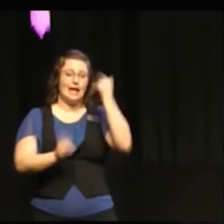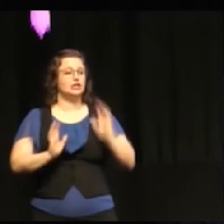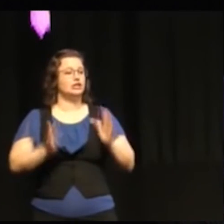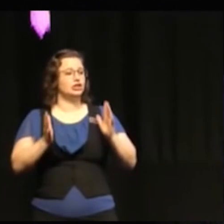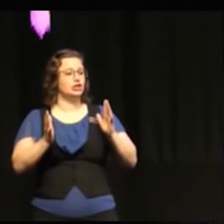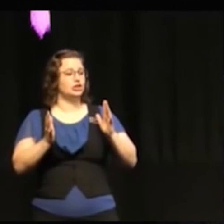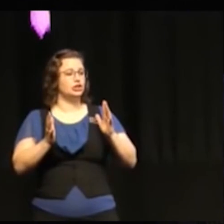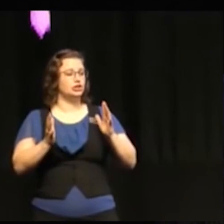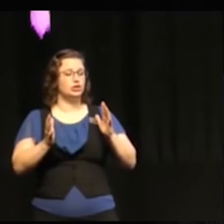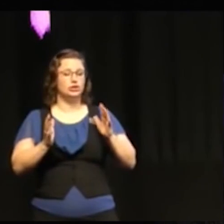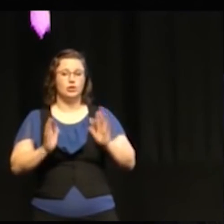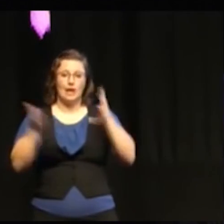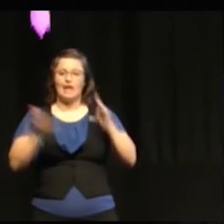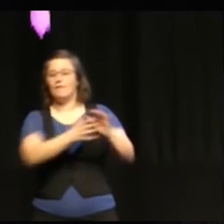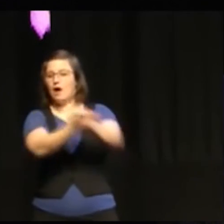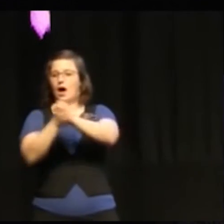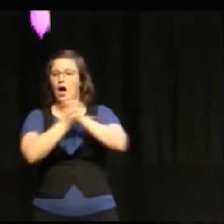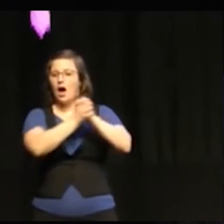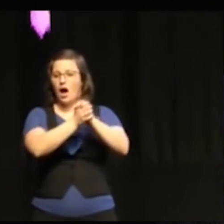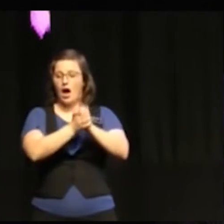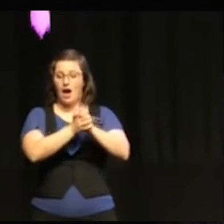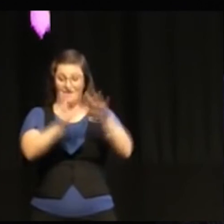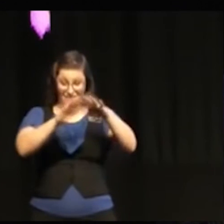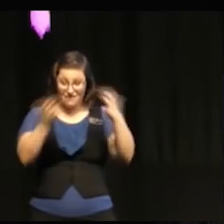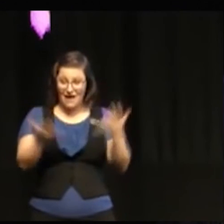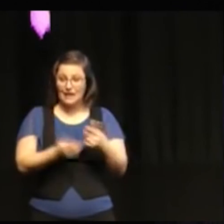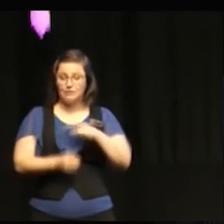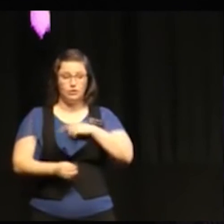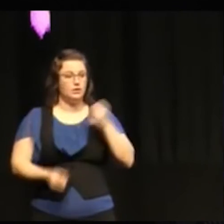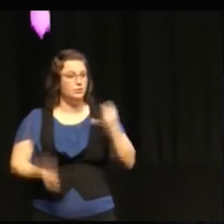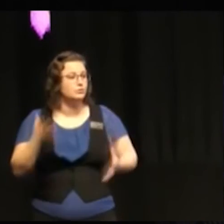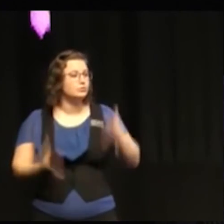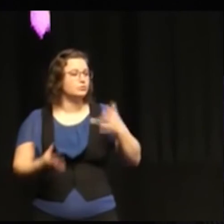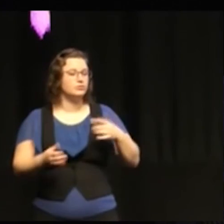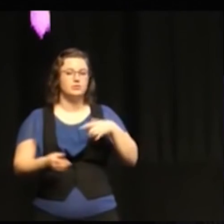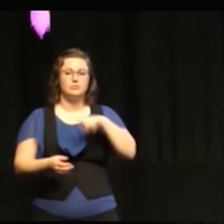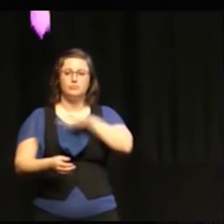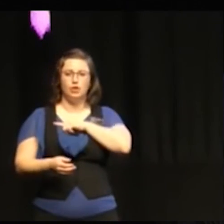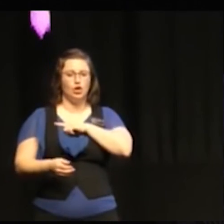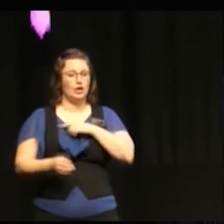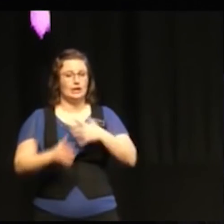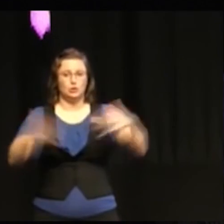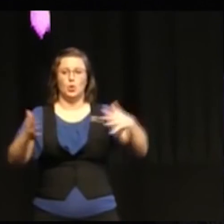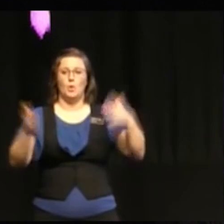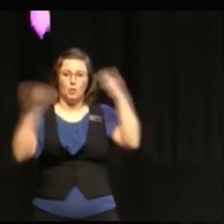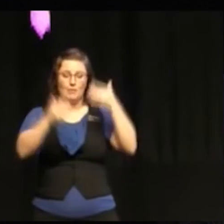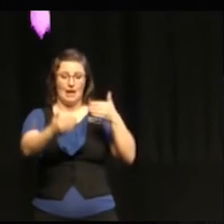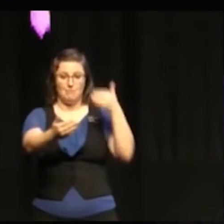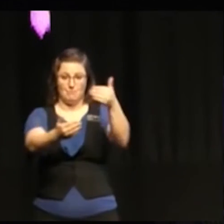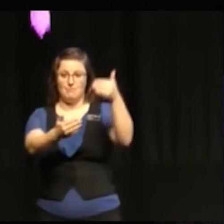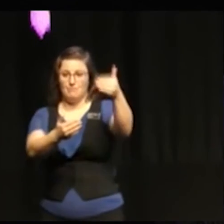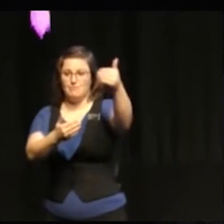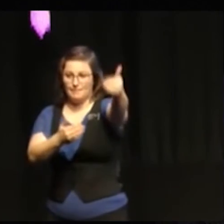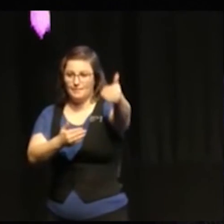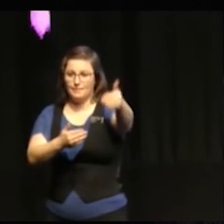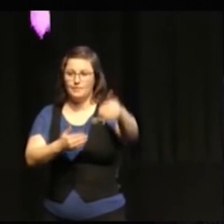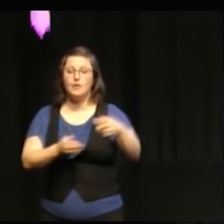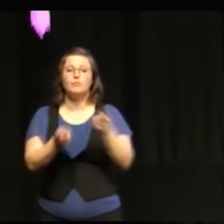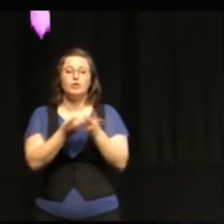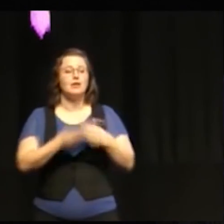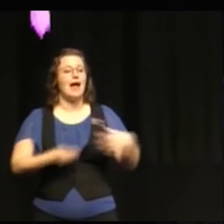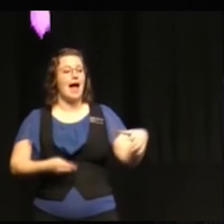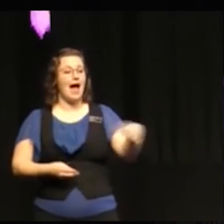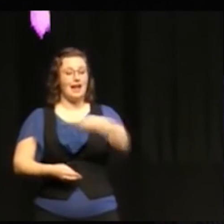samexistera i en mycket osäker värld med mycket mycket stora problem som vi har framför oss och det gäller för oss alla som kan att